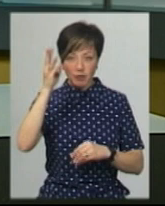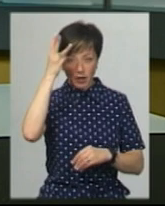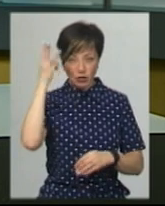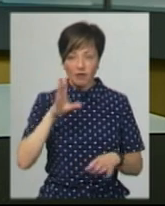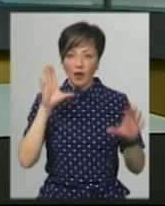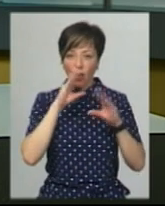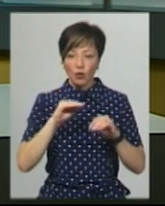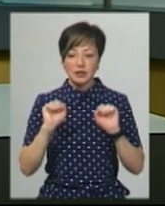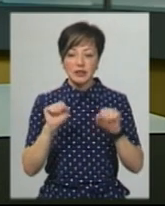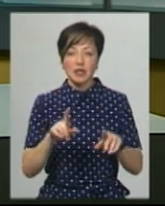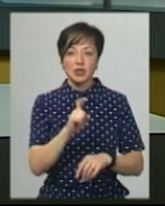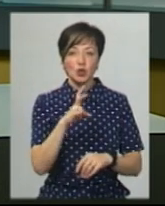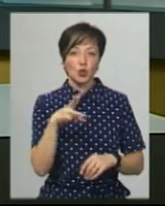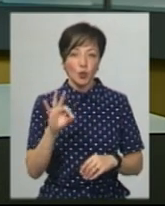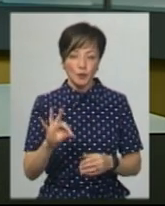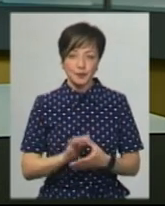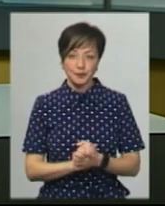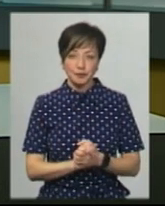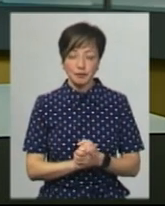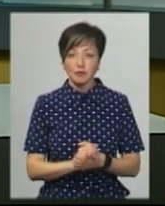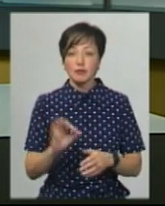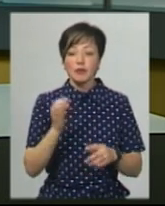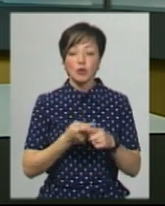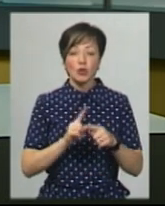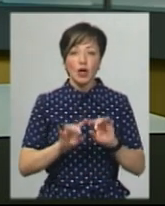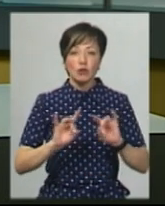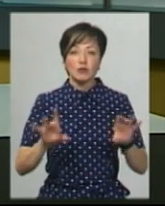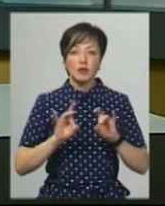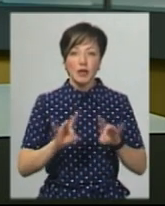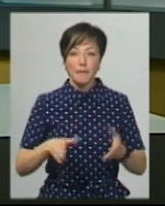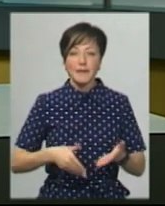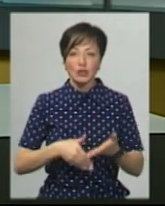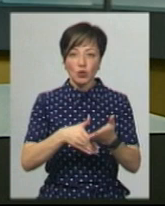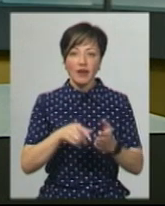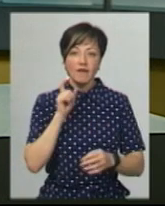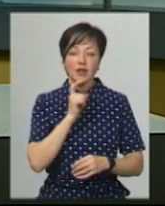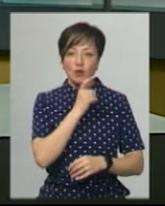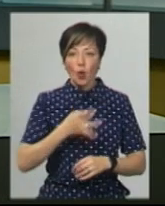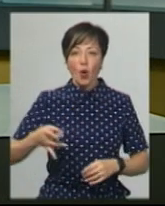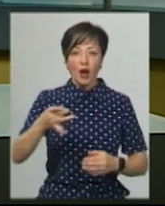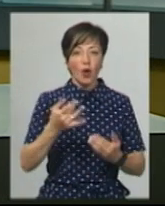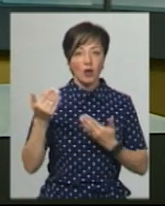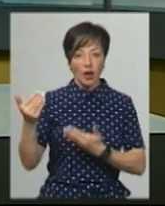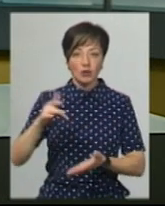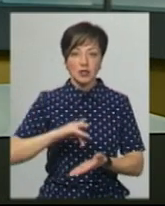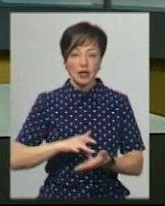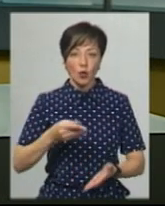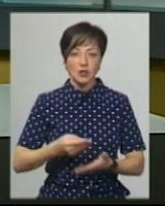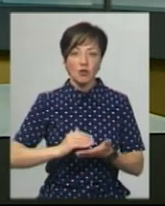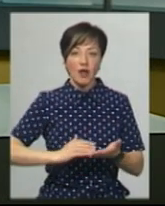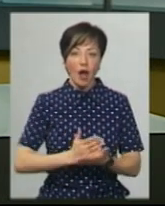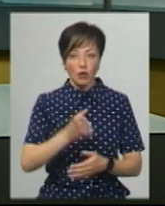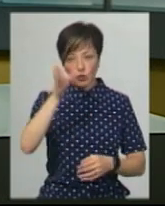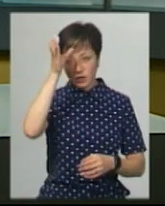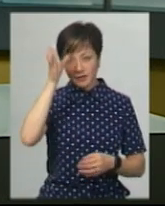вдалося скласти зовнішнє незалежне оцінювання. Про це Суспільному розповіла методистка Вінницького регіонального центру оцінювання якості